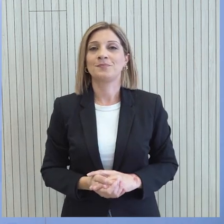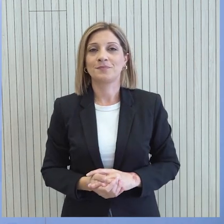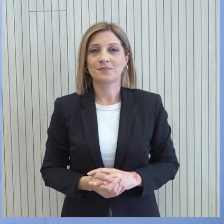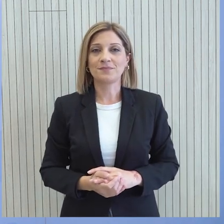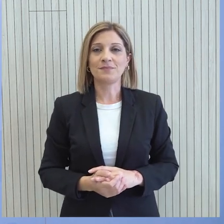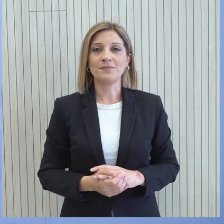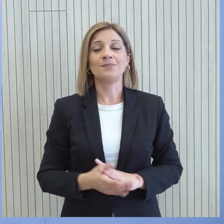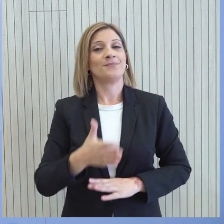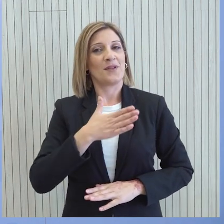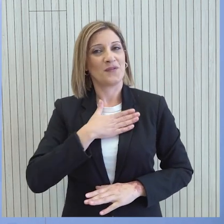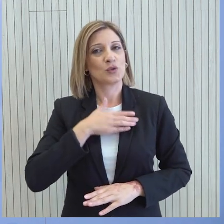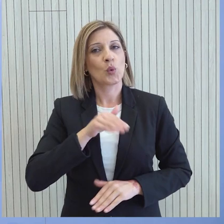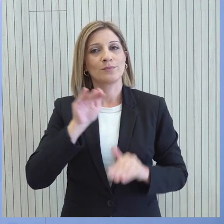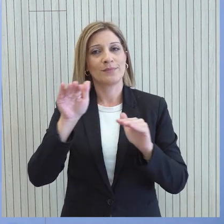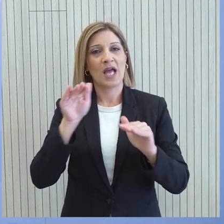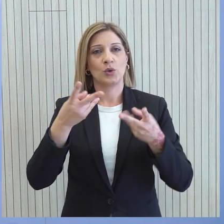Ευχαριστώ.